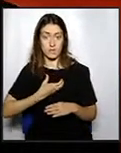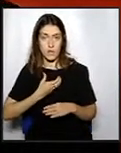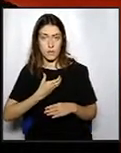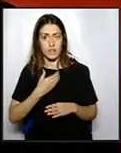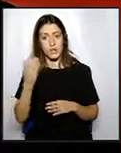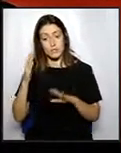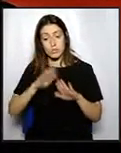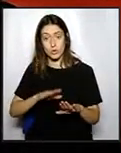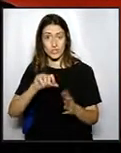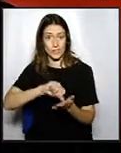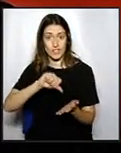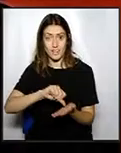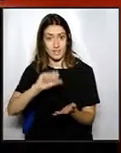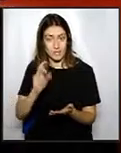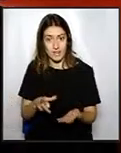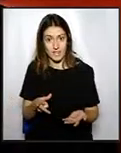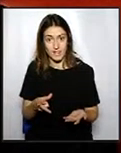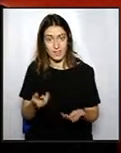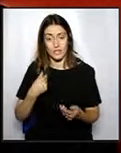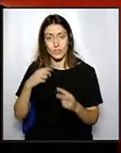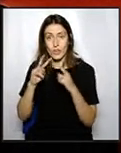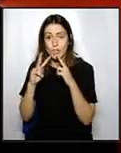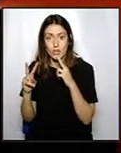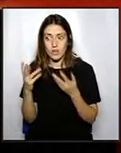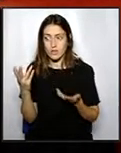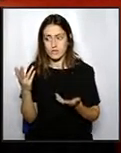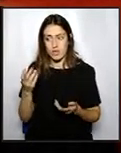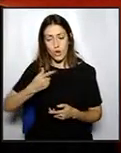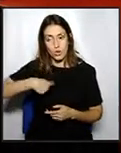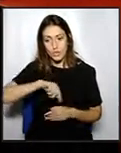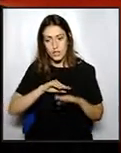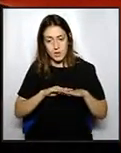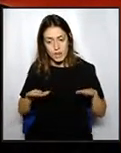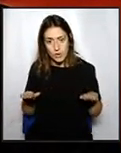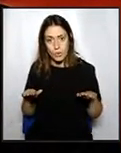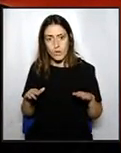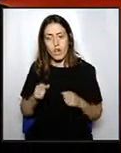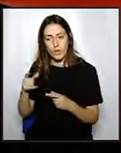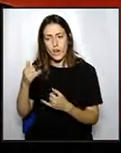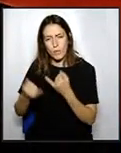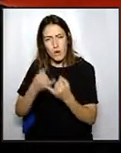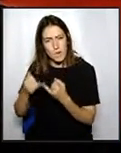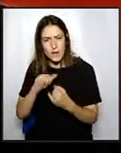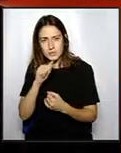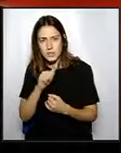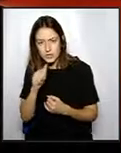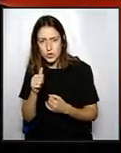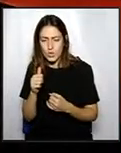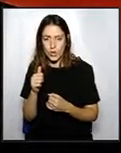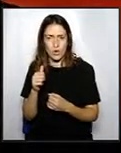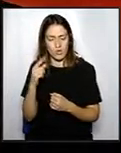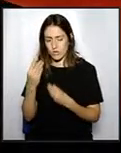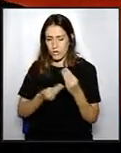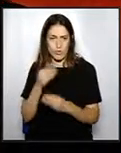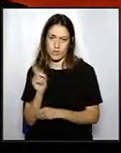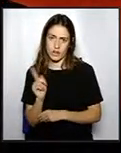ja li dic avui que, evidentment, Plataforma Viguetana no posarà pals a la roda, no ficarà més llenya al foc